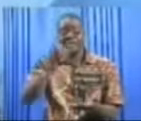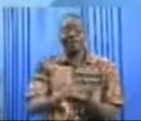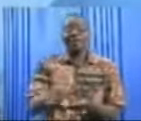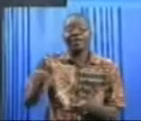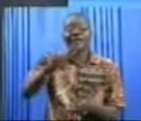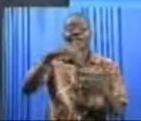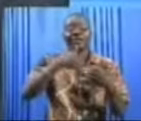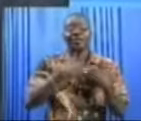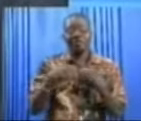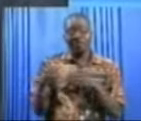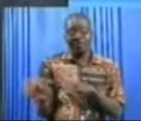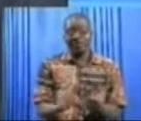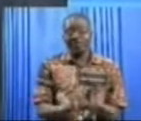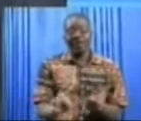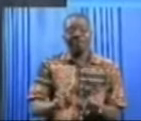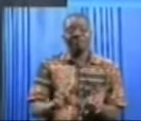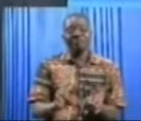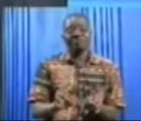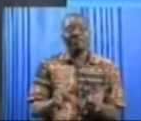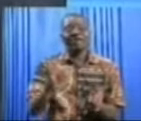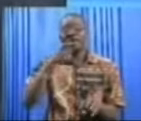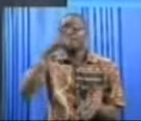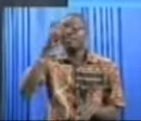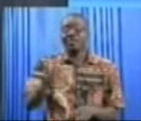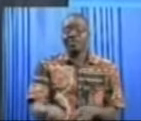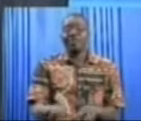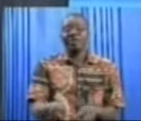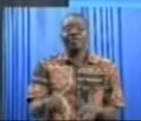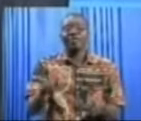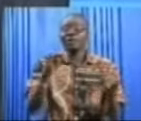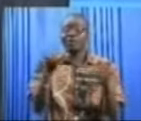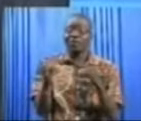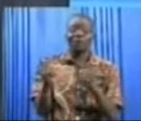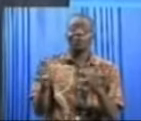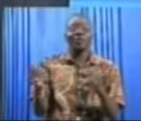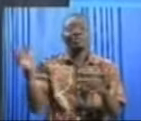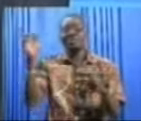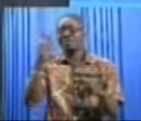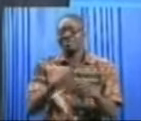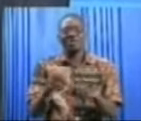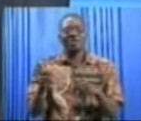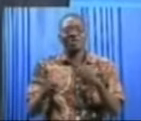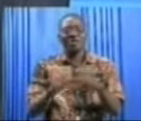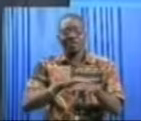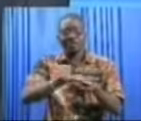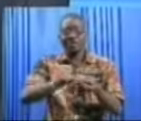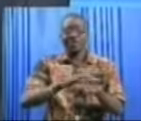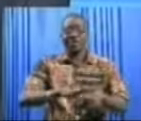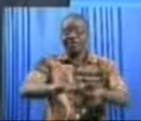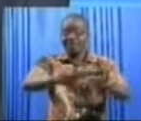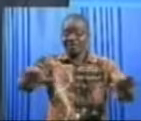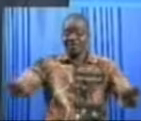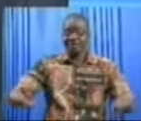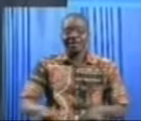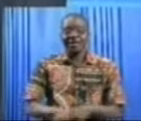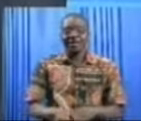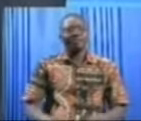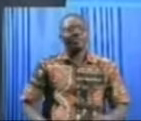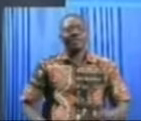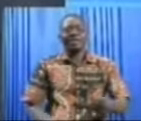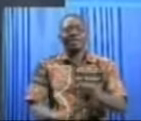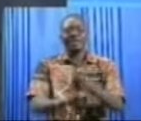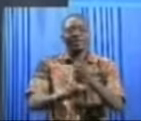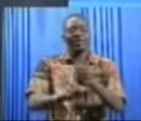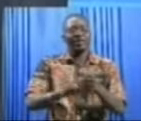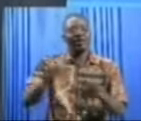Ils ne doivent pas s'occuper de ce genre de rumeurs. Ils doivent jouer leur partition sur le terrain et défendre vaillamment